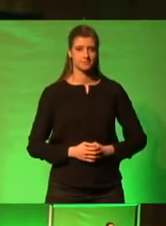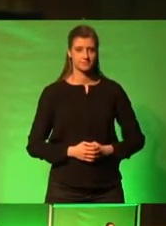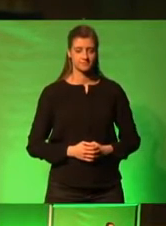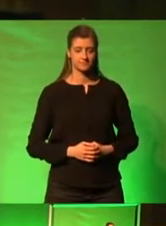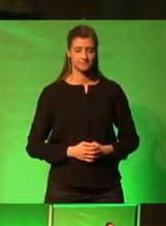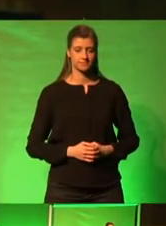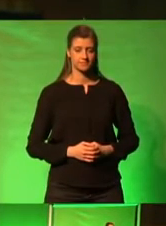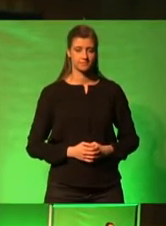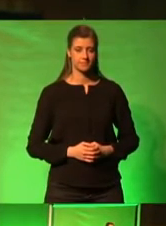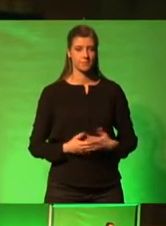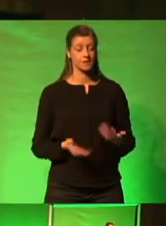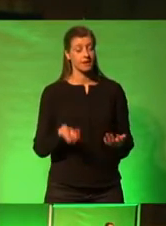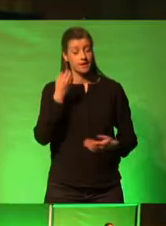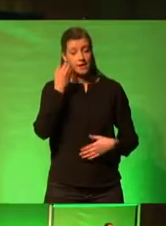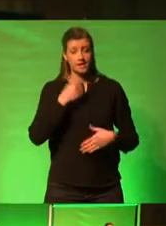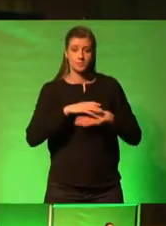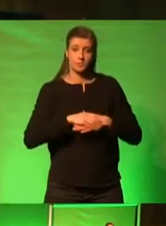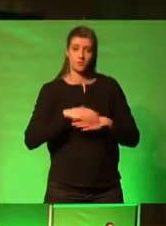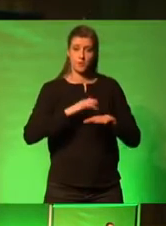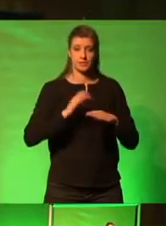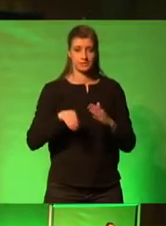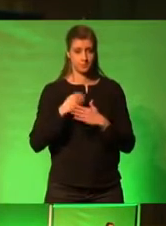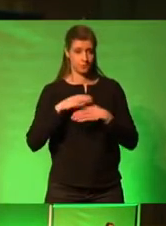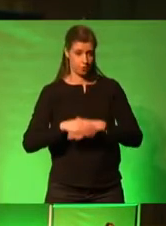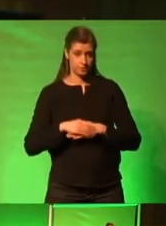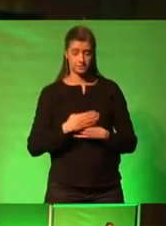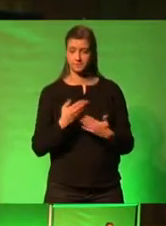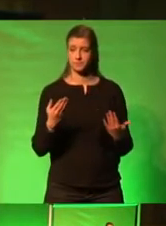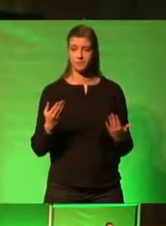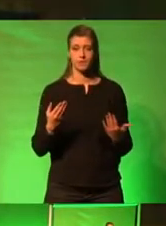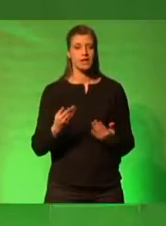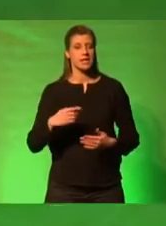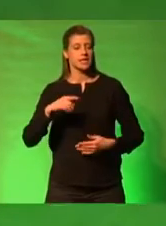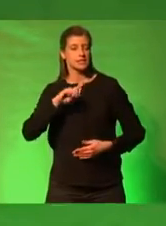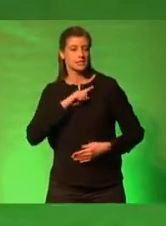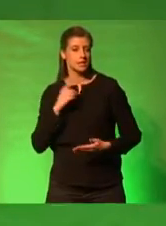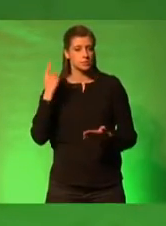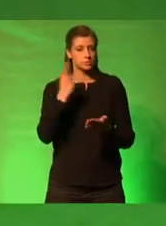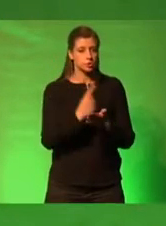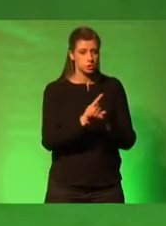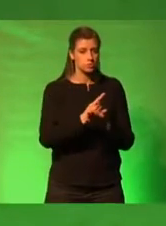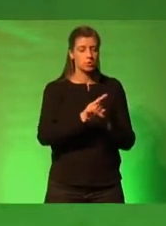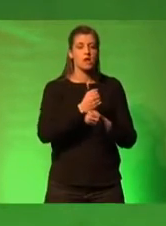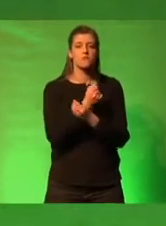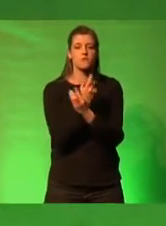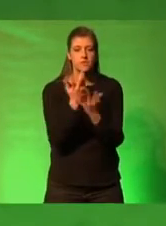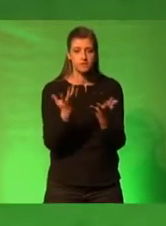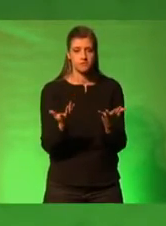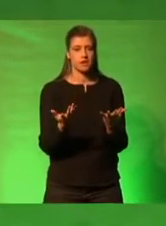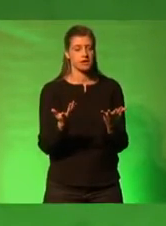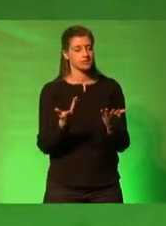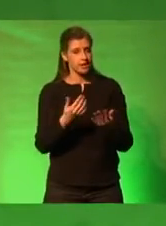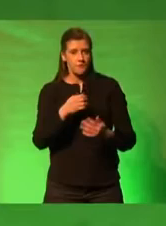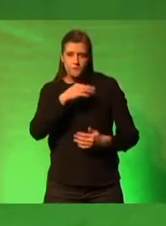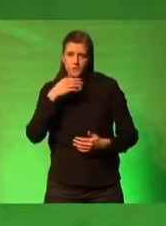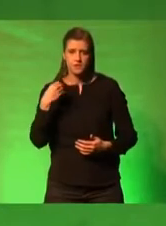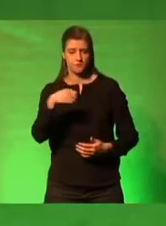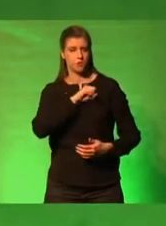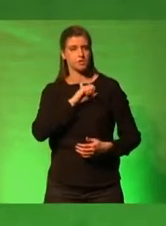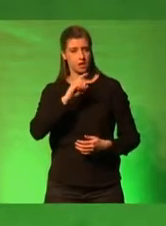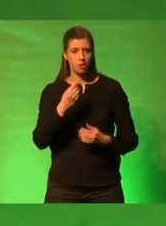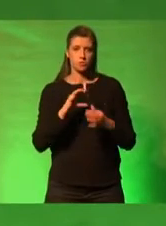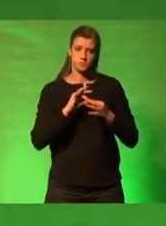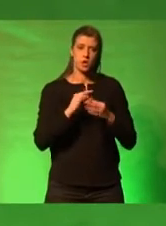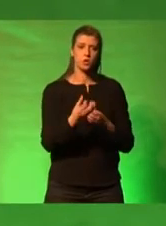Liebe Freundinnen und Freunde, Selbstbestimmung und Vielfalt sind bereichernd. Das gilt auch für die Kulturpolitik.